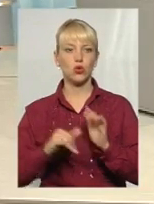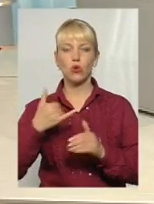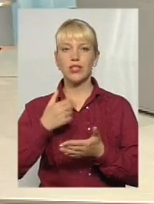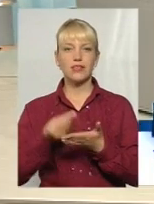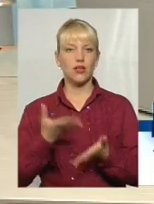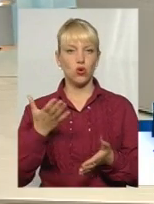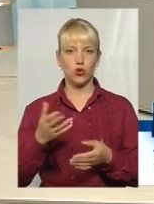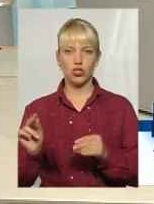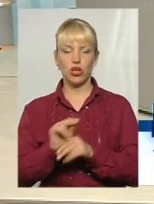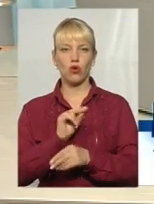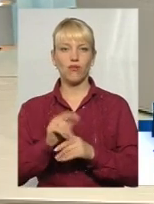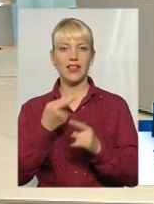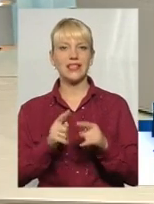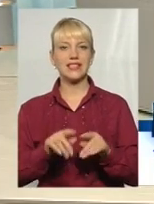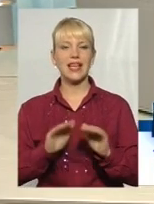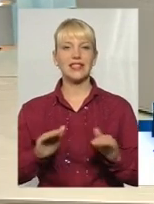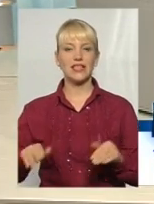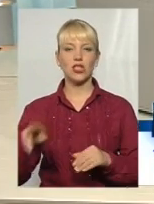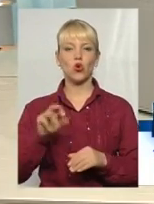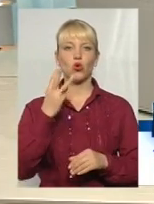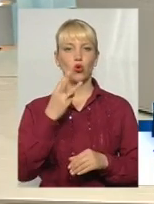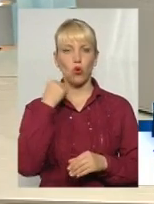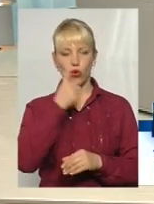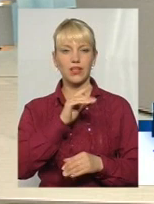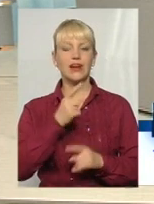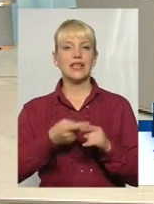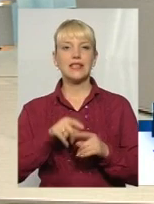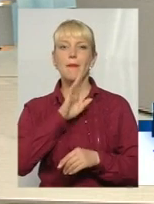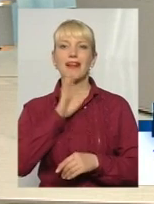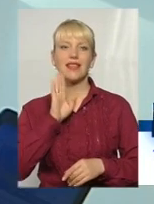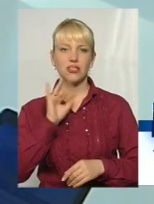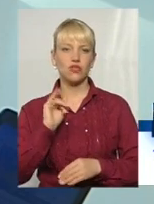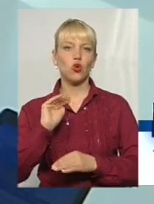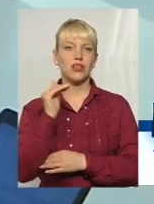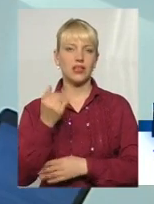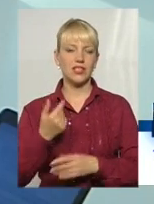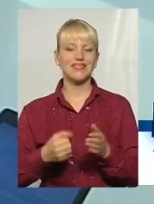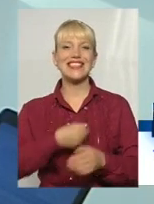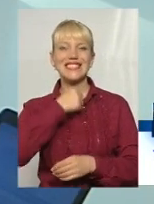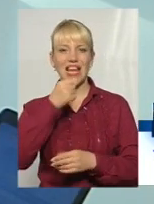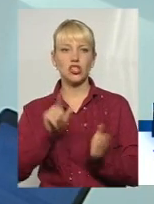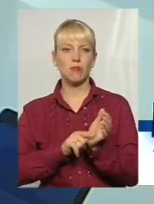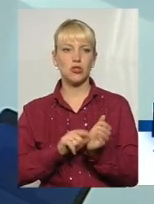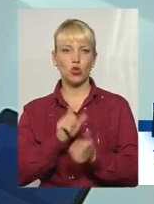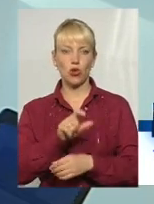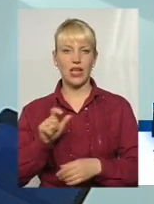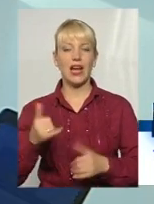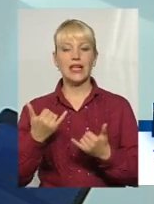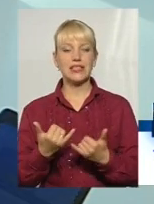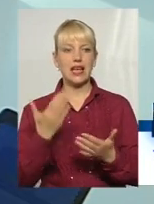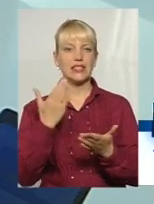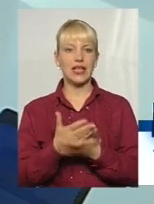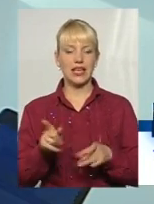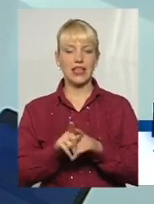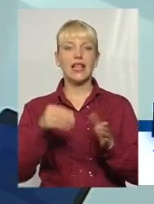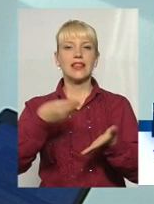лікування – це діти до трьох років, це материнство, дитинство і старші пенсіонери. Зараз вводиться таке поняття,